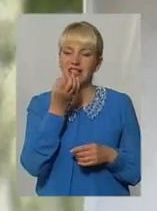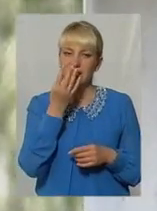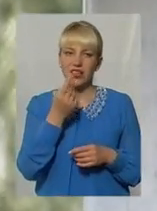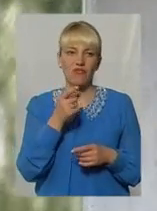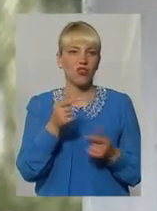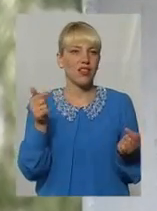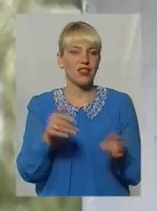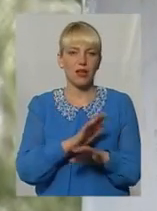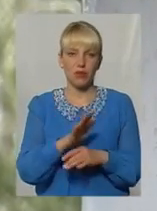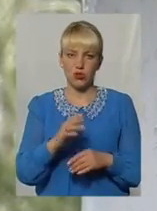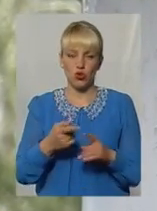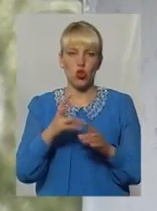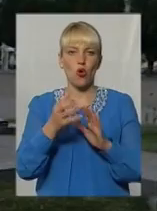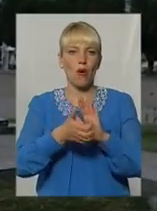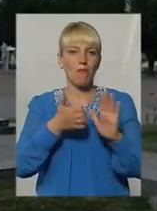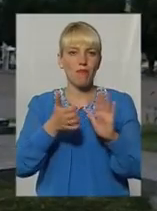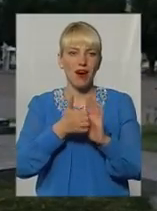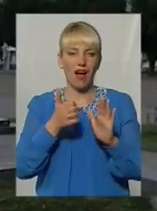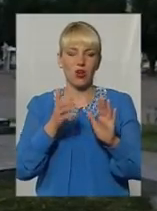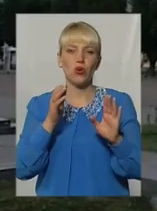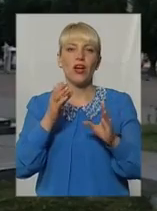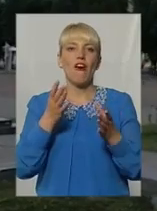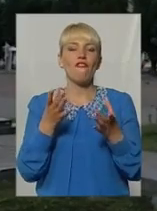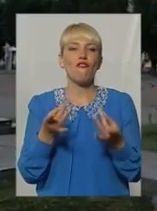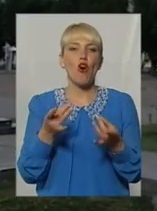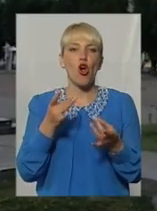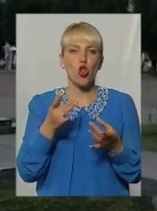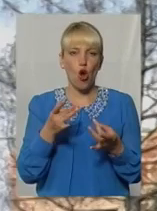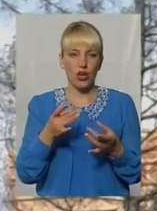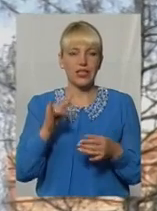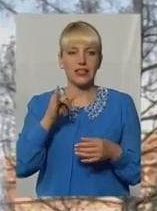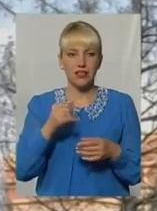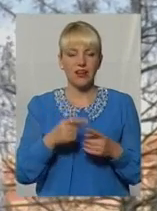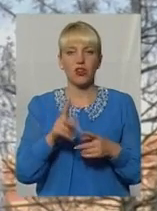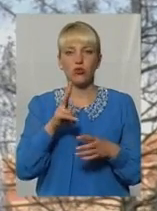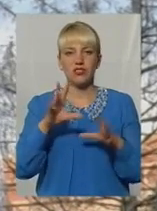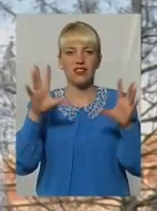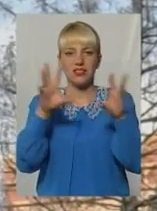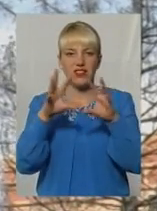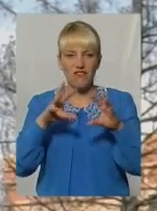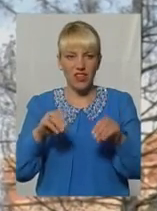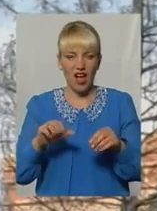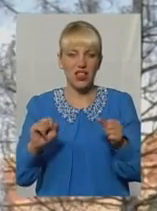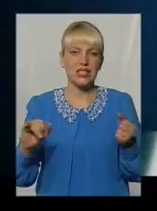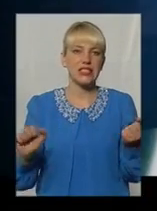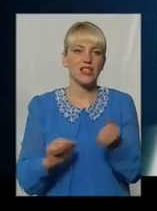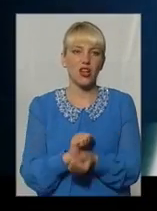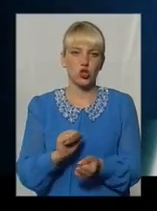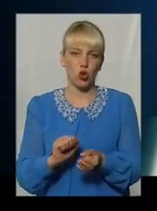непристосовані до браку вологи, уже до 10 червня подекуди зів'яли, а то й просто засохли.